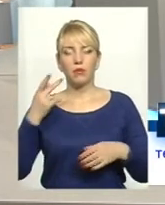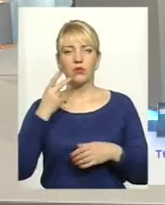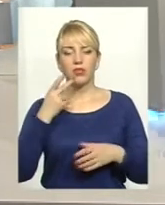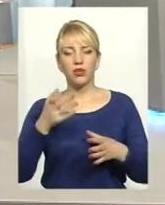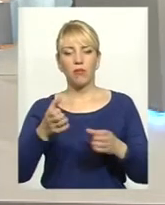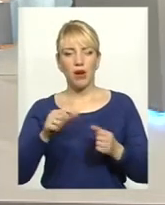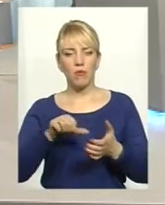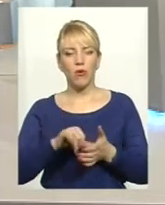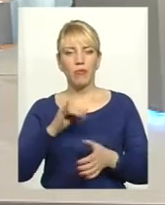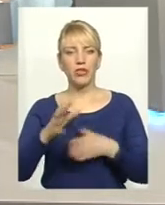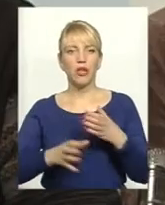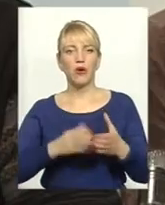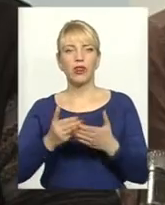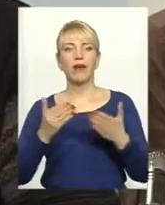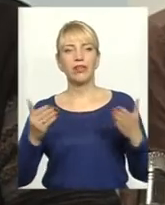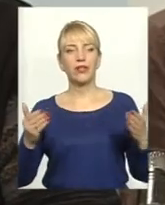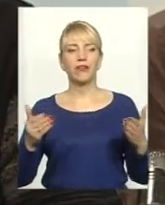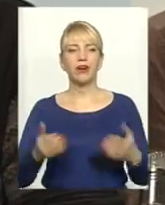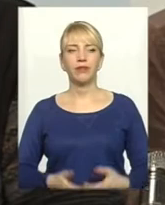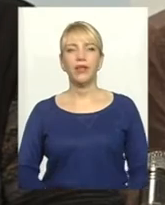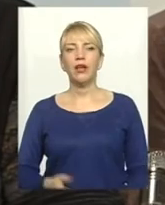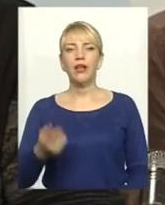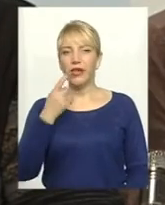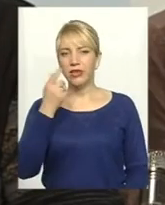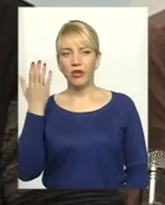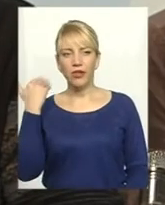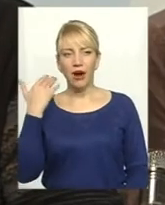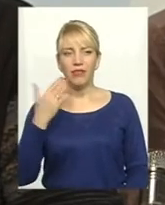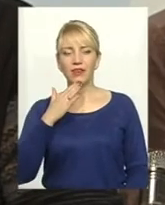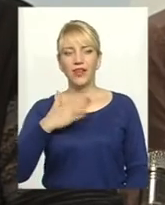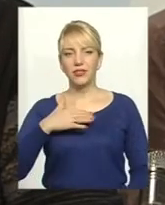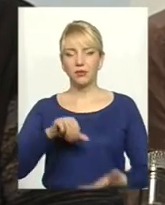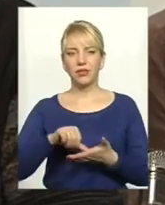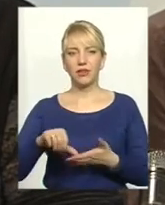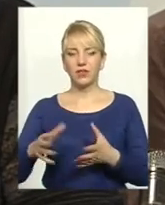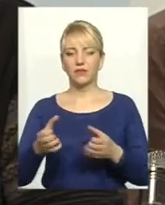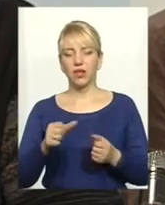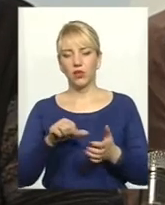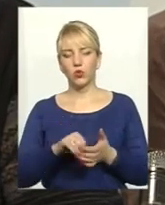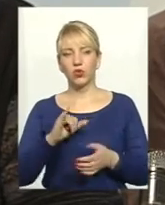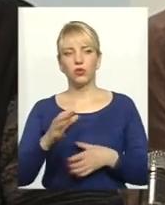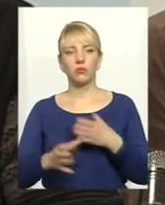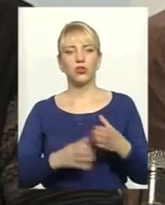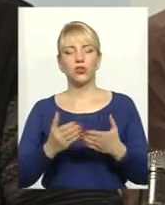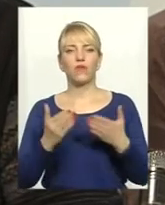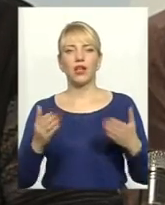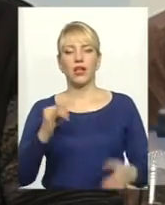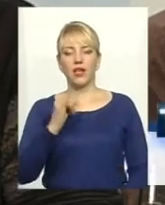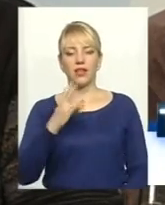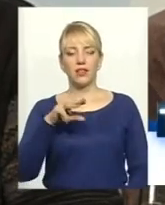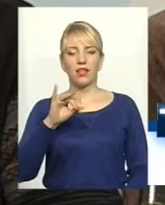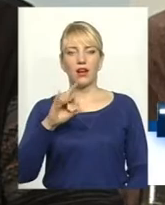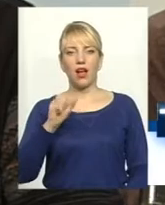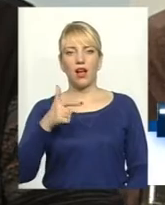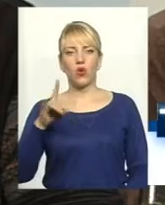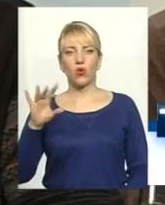беремо участь у різних міжнародних виставках. От нещодавно наші представники взяли участь у міжнародній виставці «Інтерагро»,